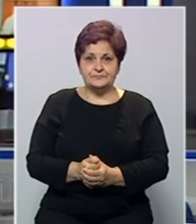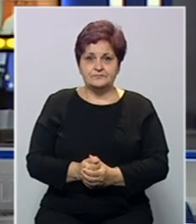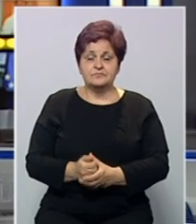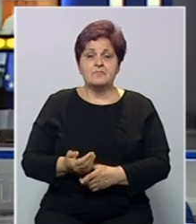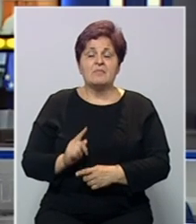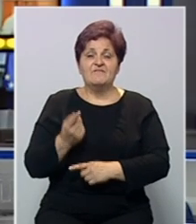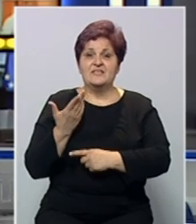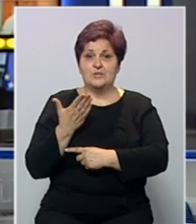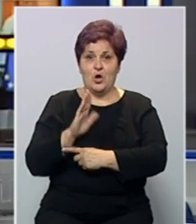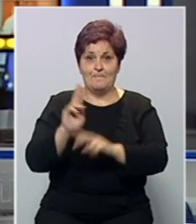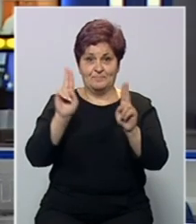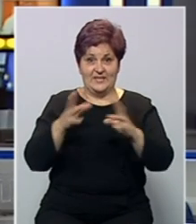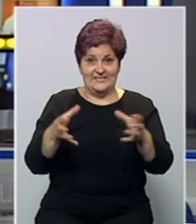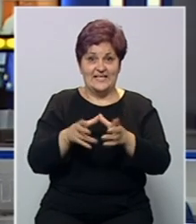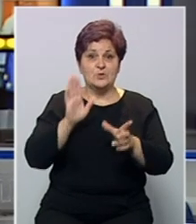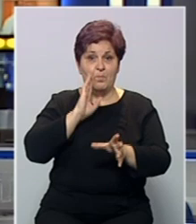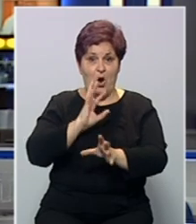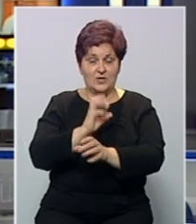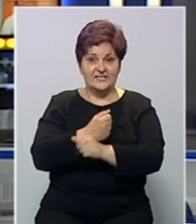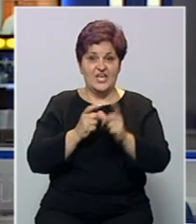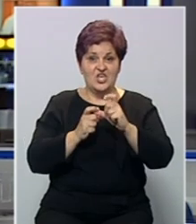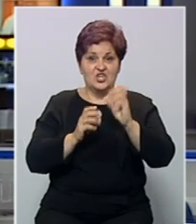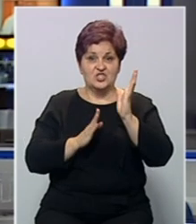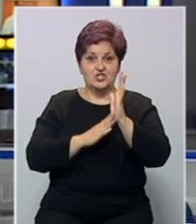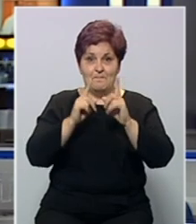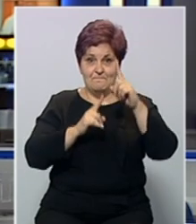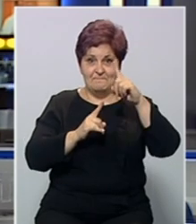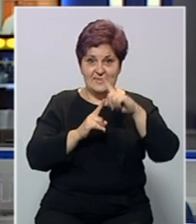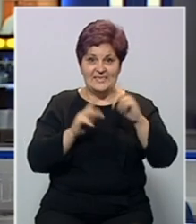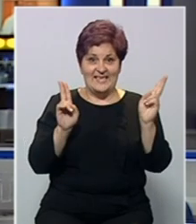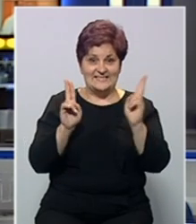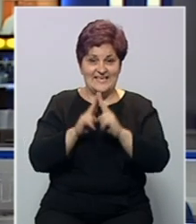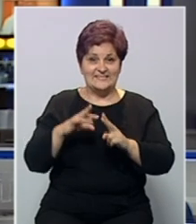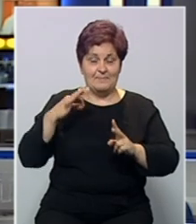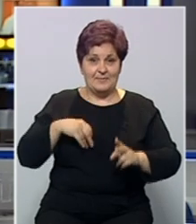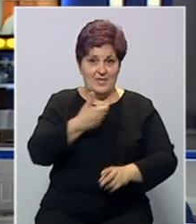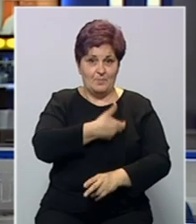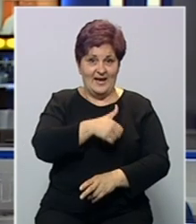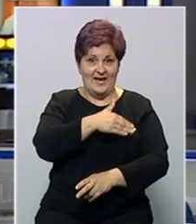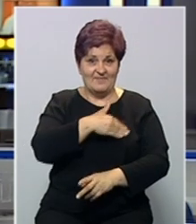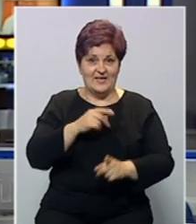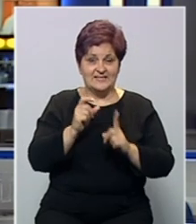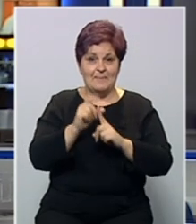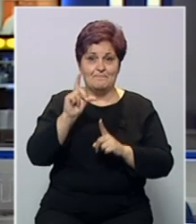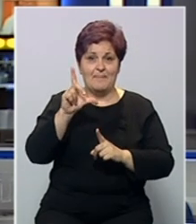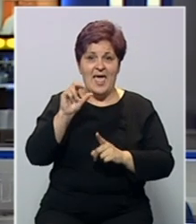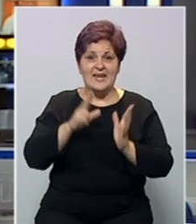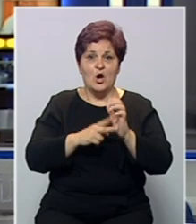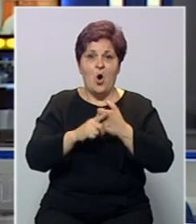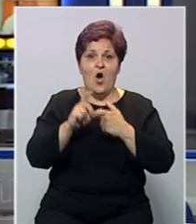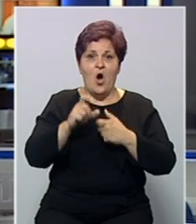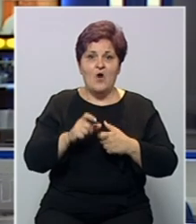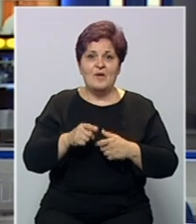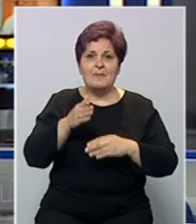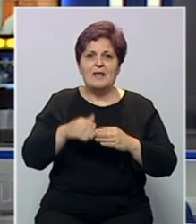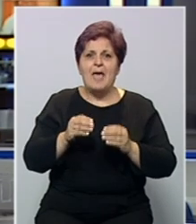Visoki predstavnik Međunarodne zajednice u BiH, Kristjan Schmidt, sastao se sa premijerom Hrvatske Andrem Plenkovićem